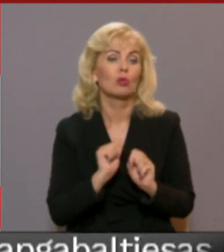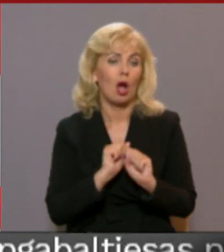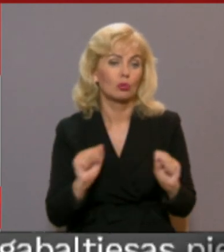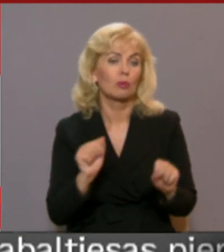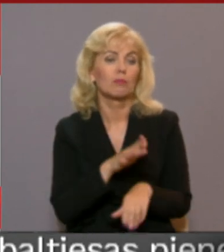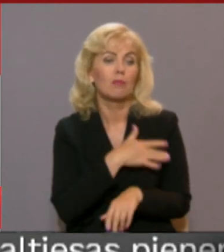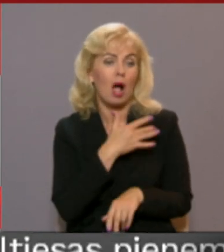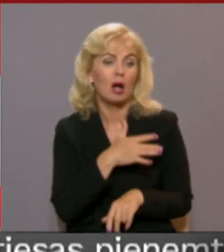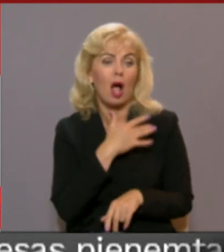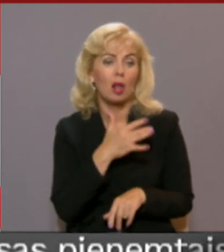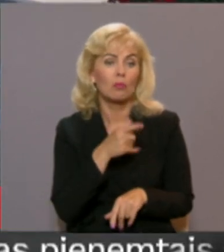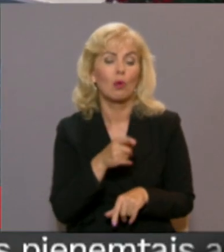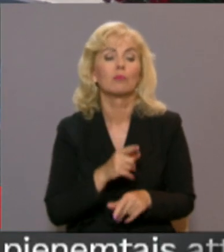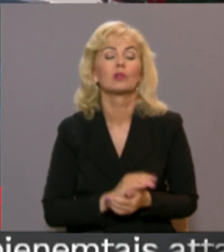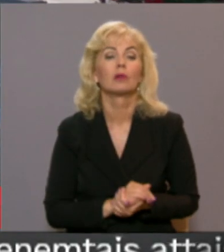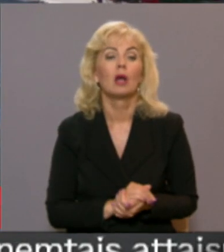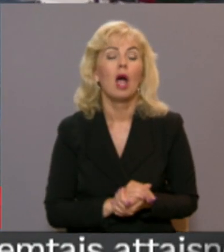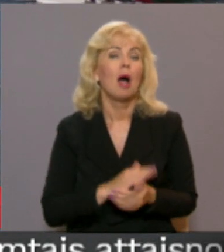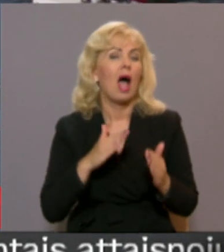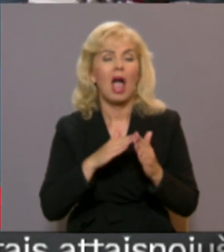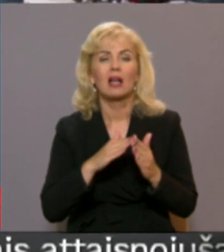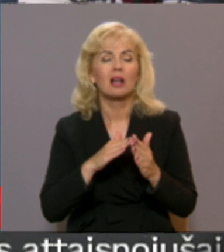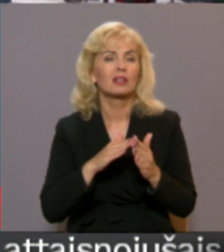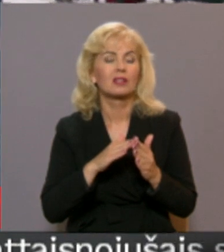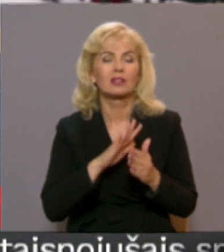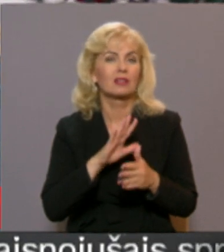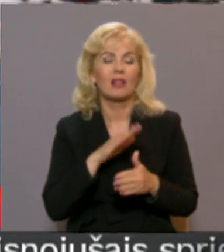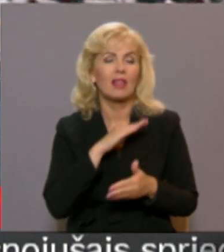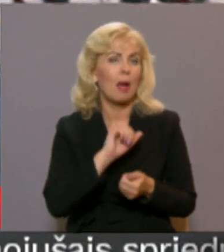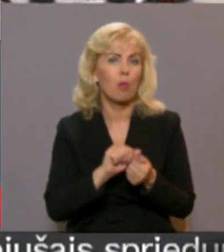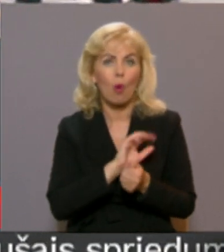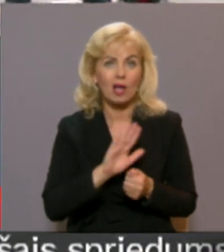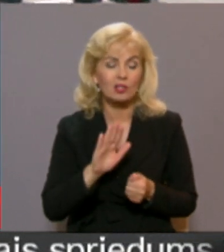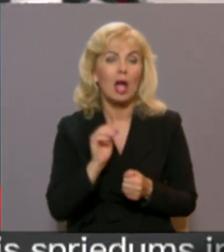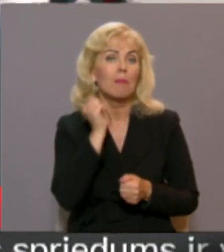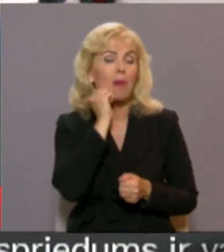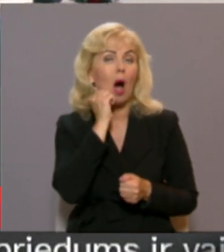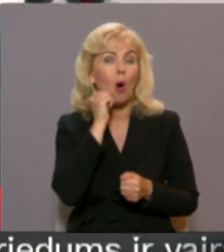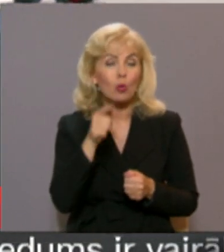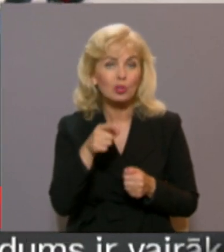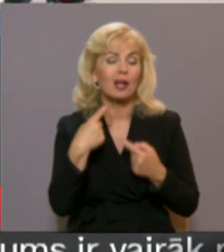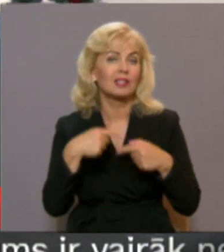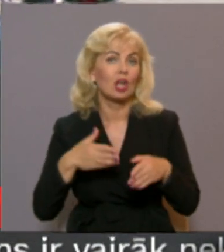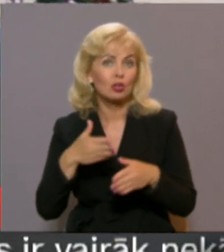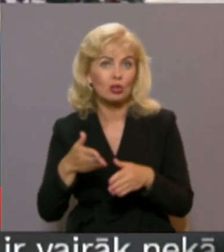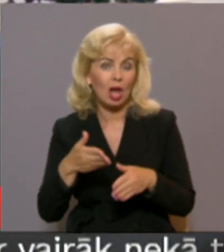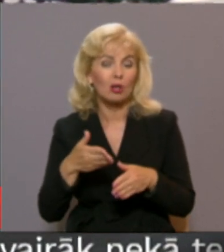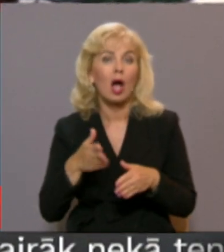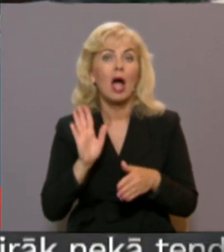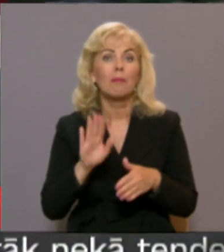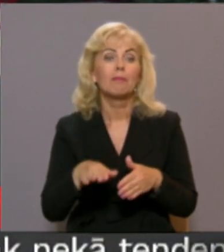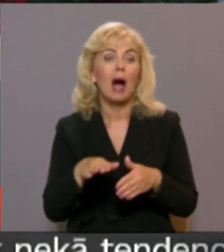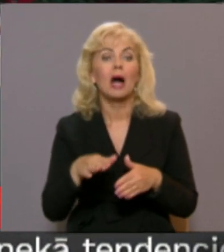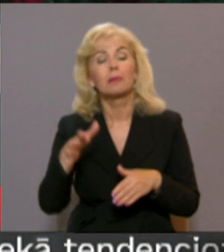nejāk. Bauskas novads gājas citu ceļu. Pievienot to novadu domas kļuvušas par pastarpinātām